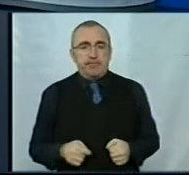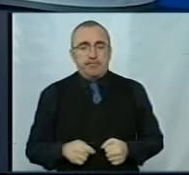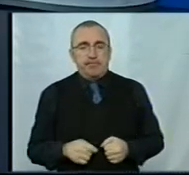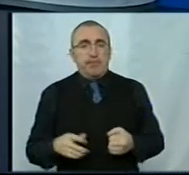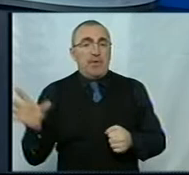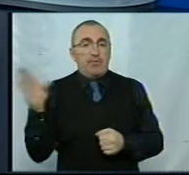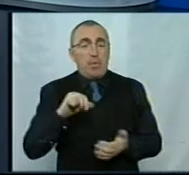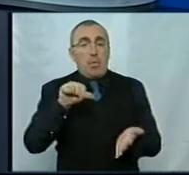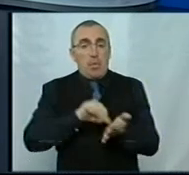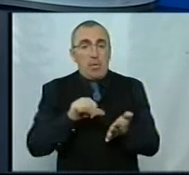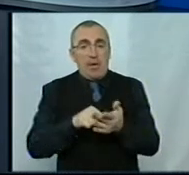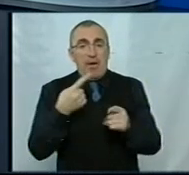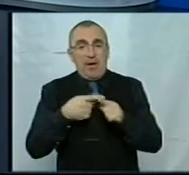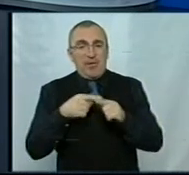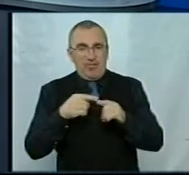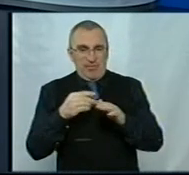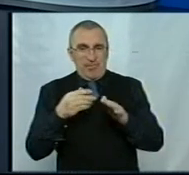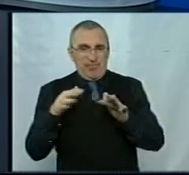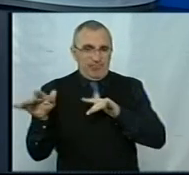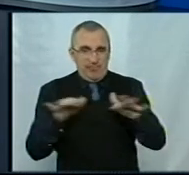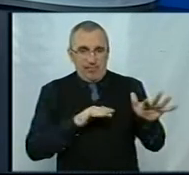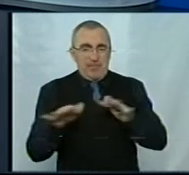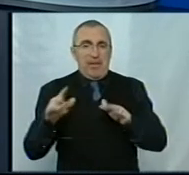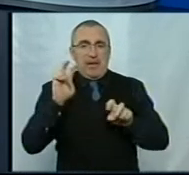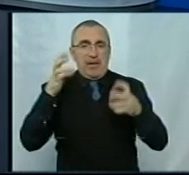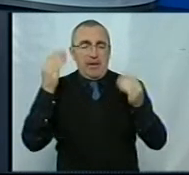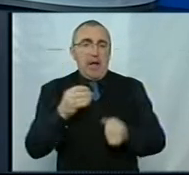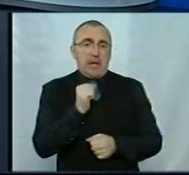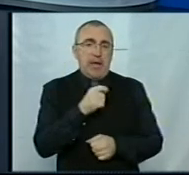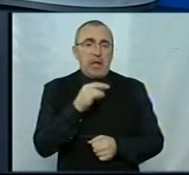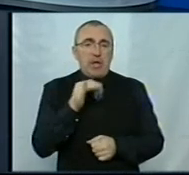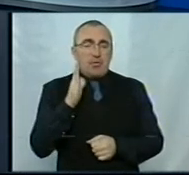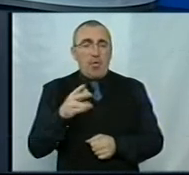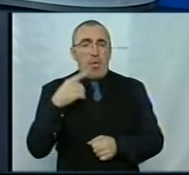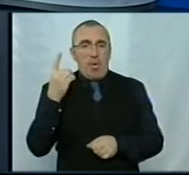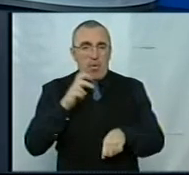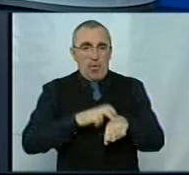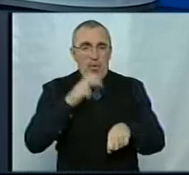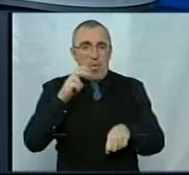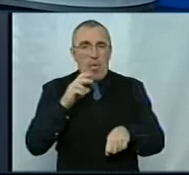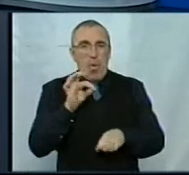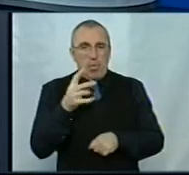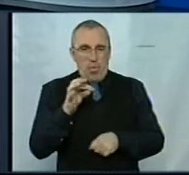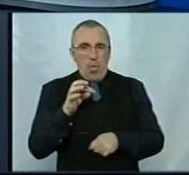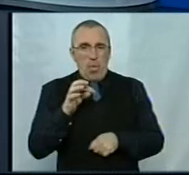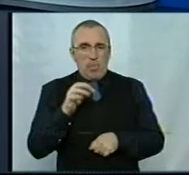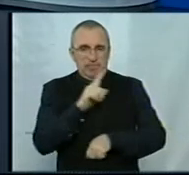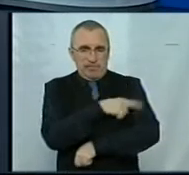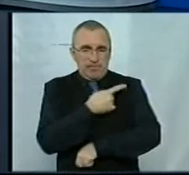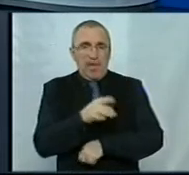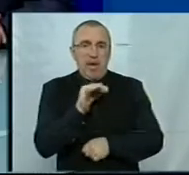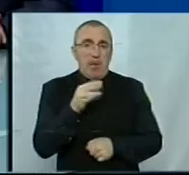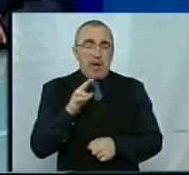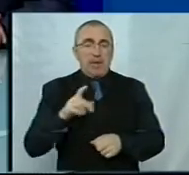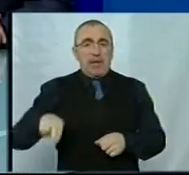Всі учасники цієї епопеї сьогодні у темі дня. Це Андрій Гардашников, лікар обласного онкологічного диспансеру. Добрий вечір. Добрий вечір. І Олег Рибальченко,